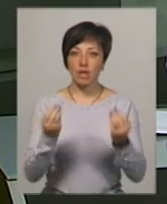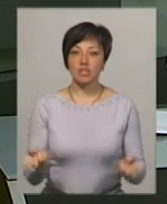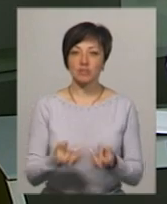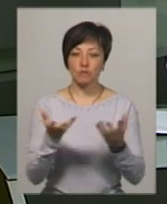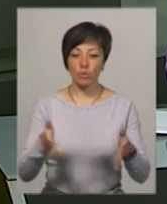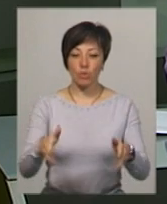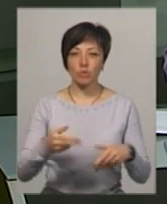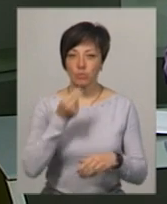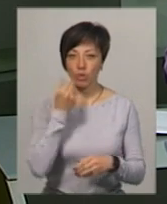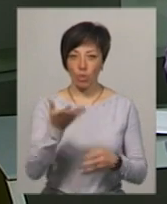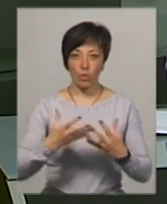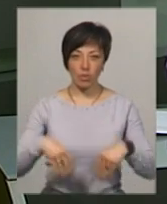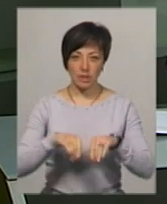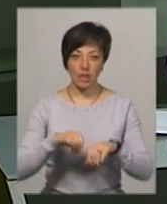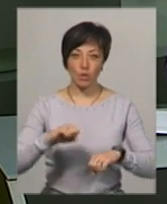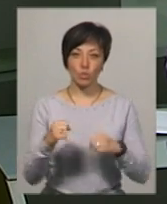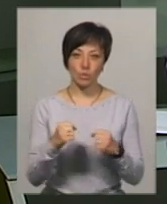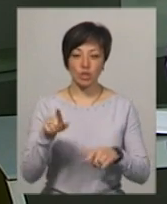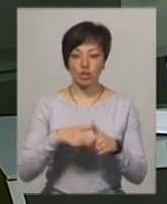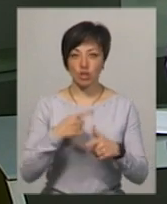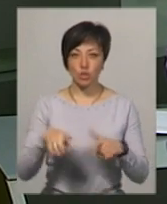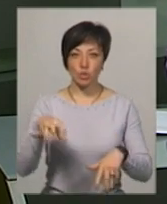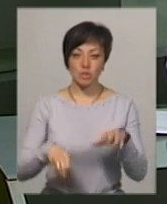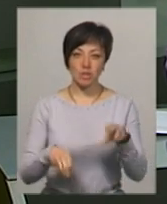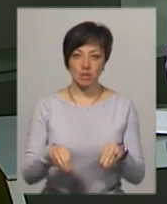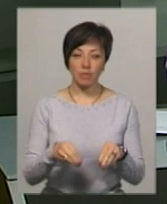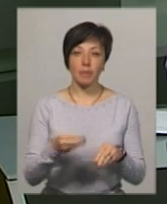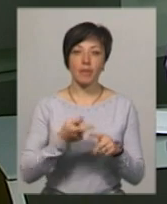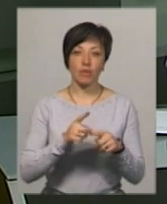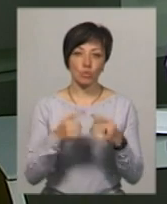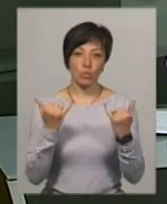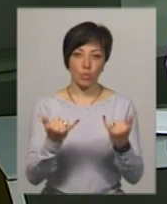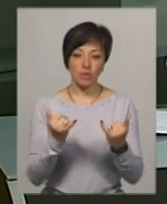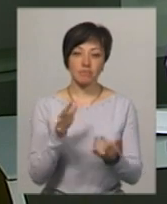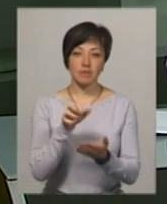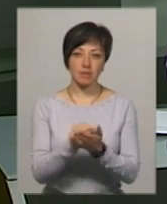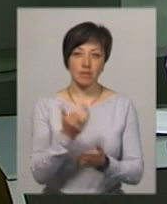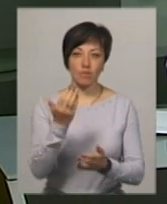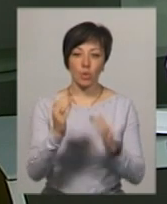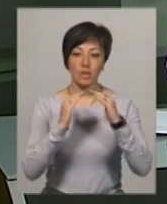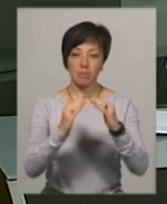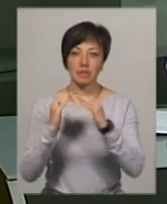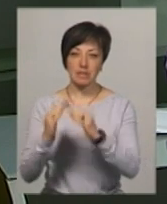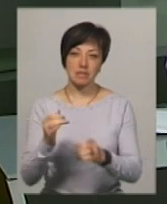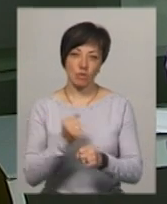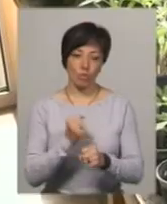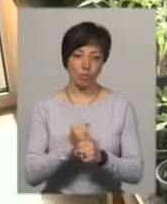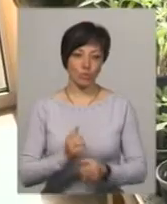споживає не тільки його родина, а й друзі чи сусіди. Садовода овочівника сьогодні ми застали в його теплиці за роботою.